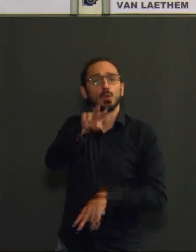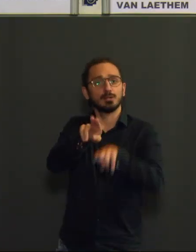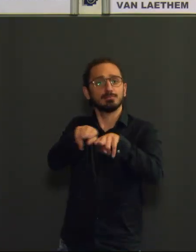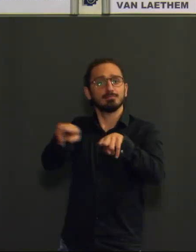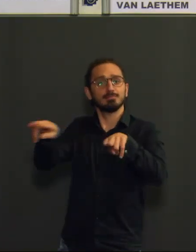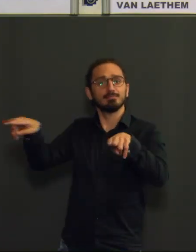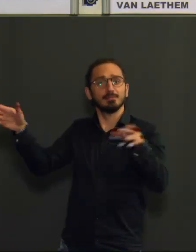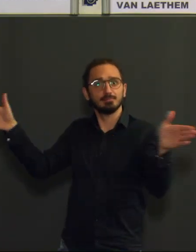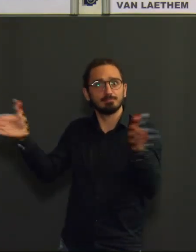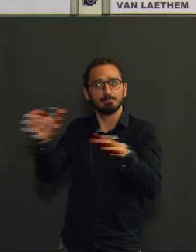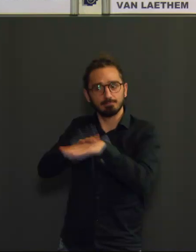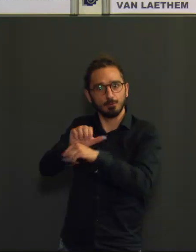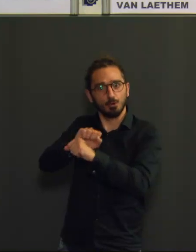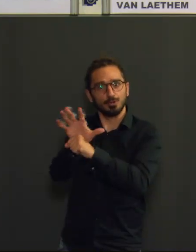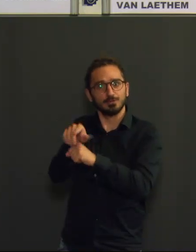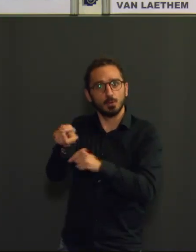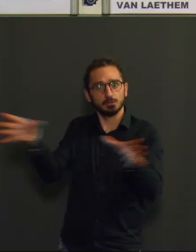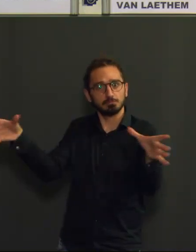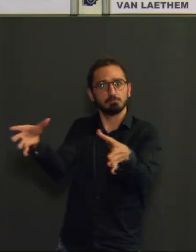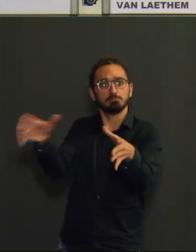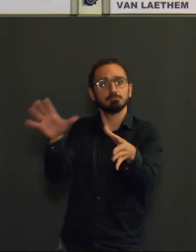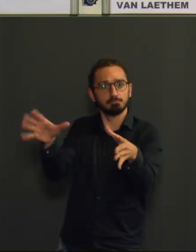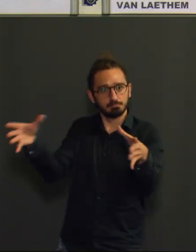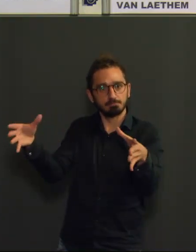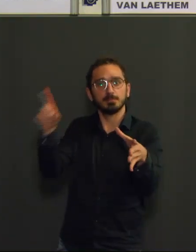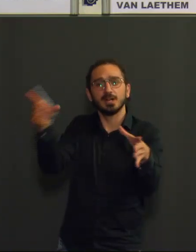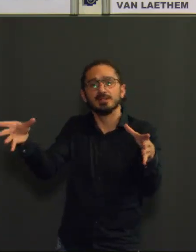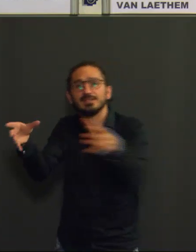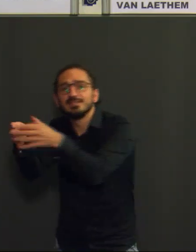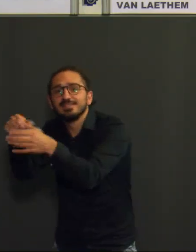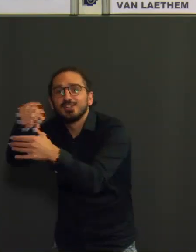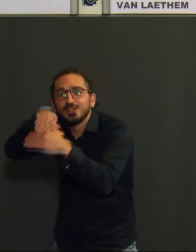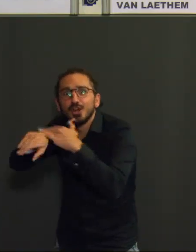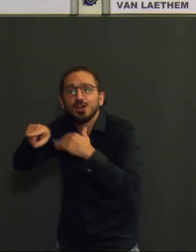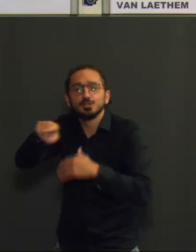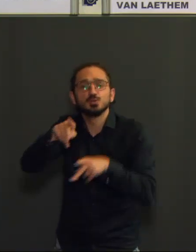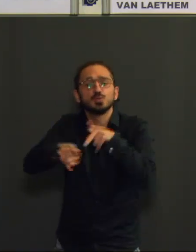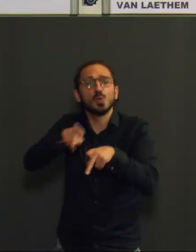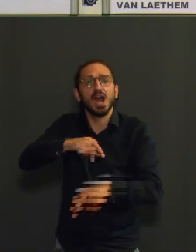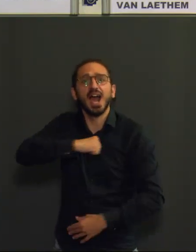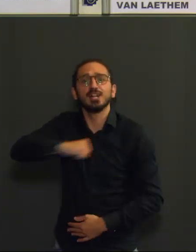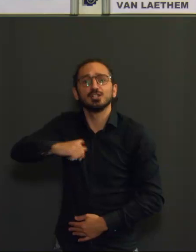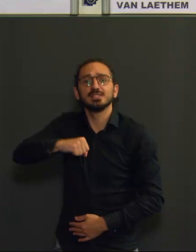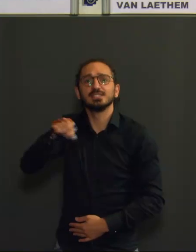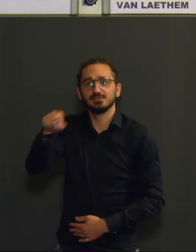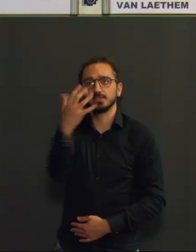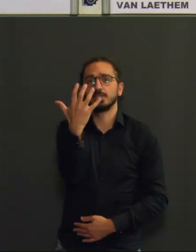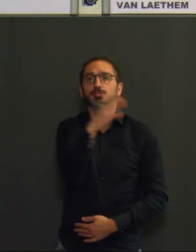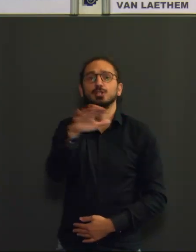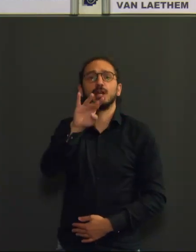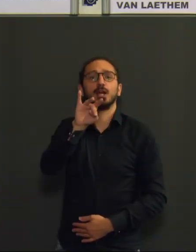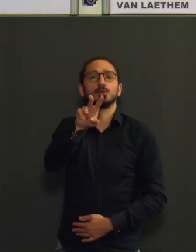542 le sont en soins intensifs. Ceci est une diminution respective de 17 et 12%